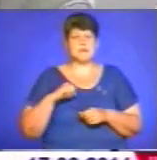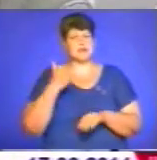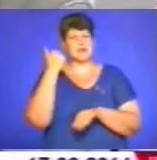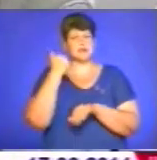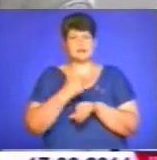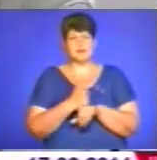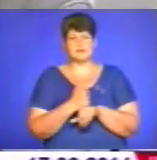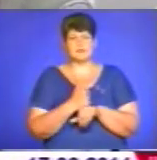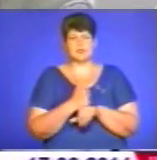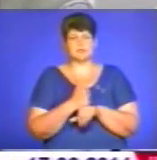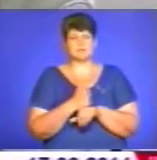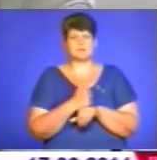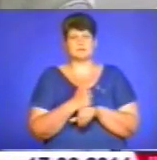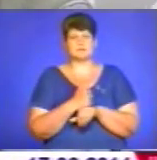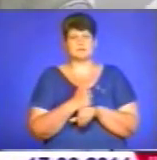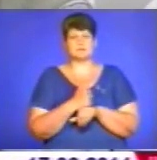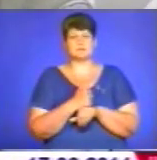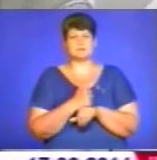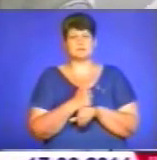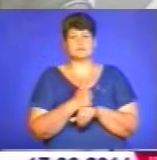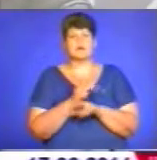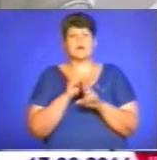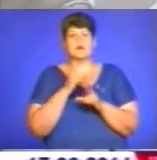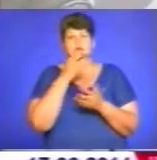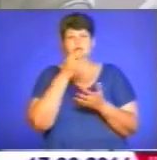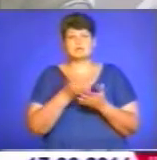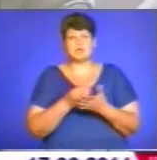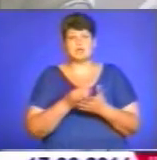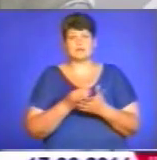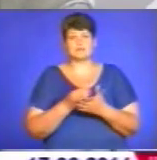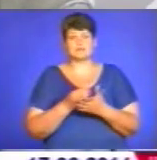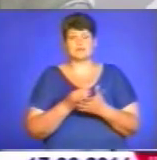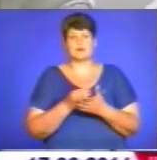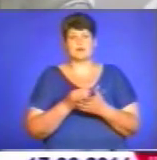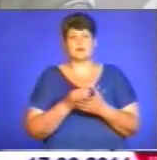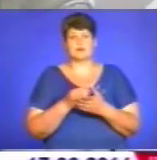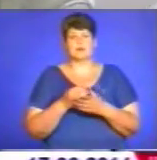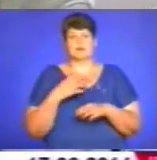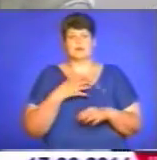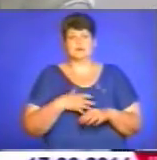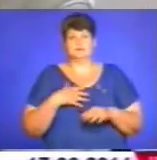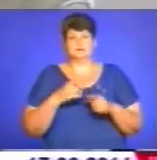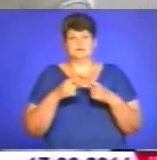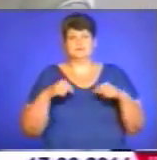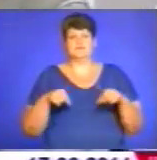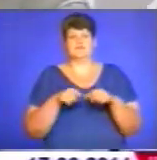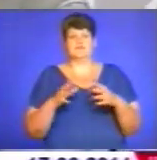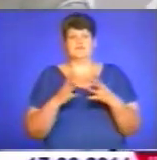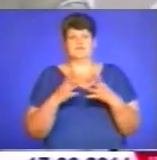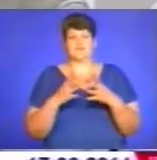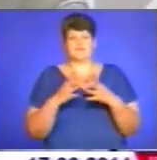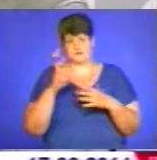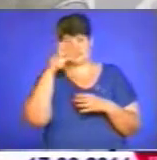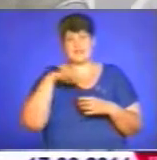інституція в країні, важна для об'єднення країни